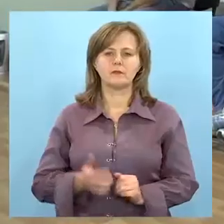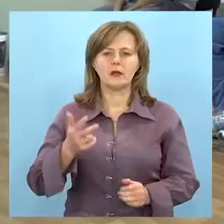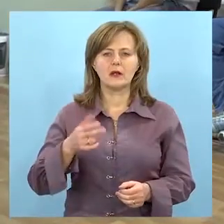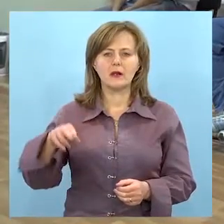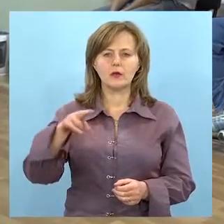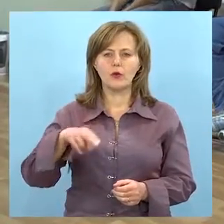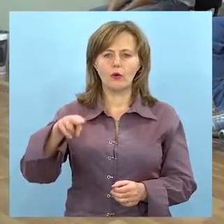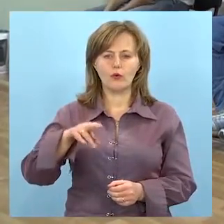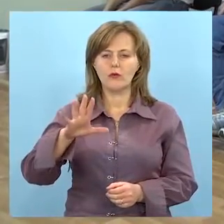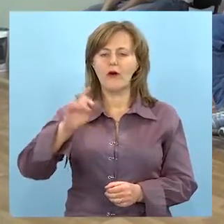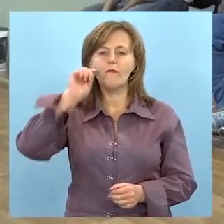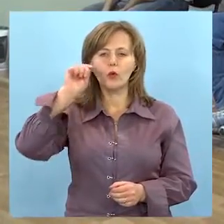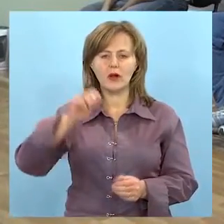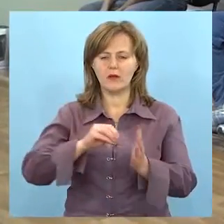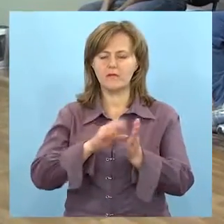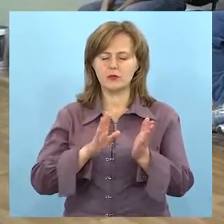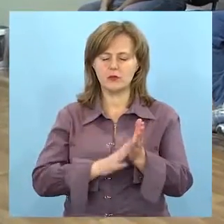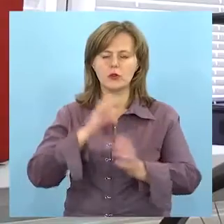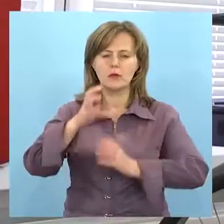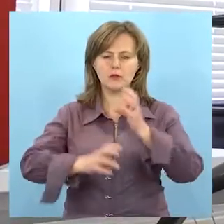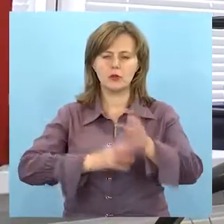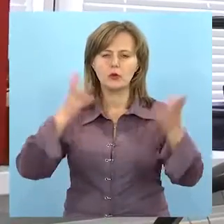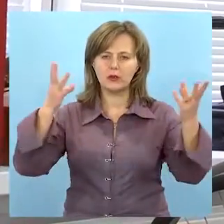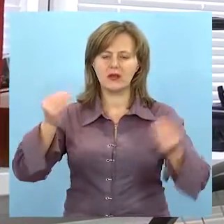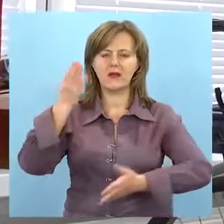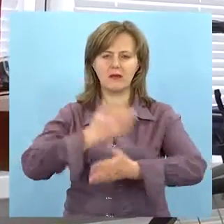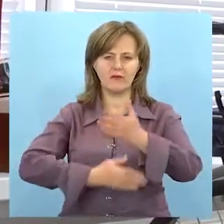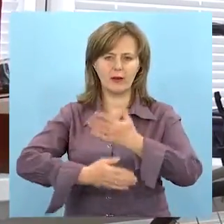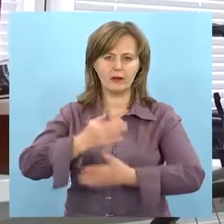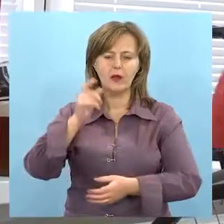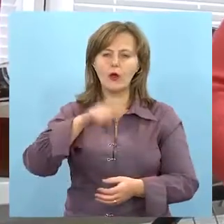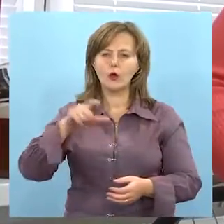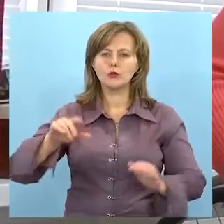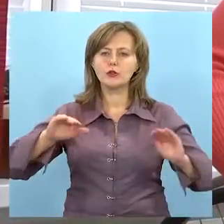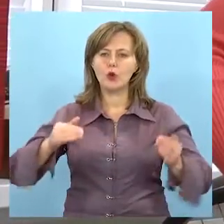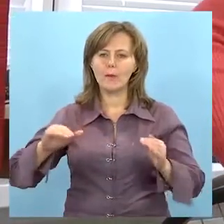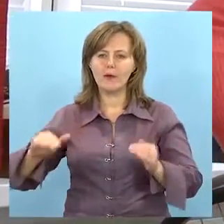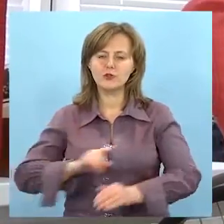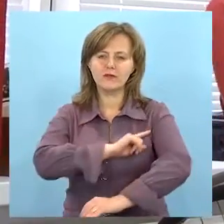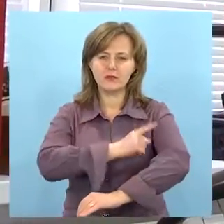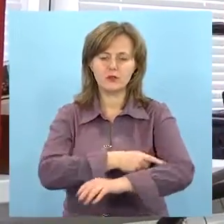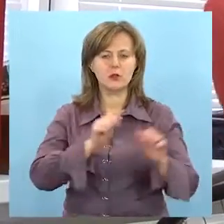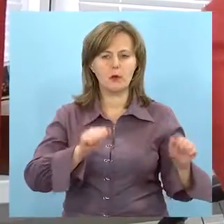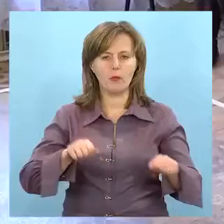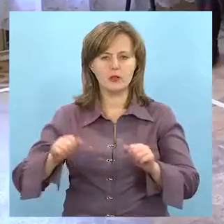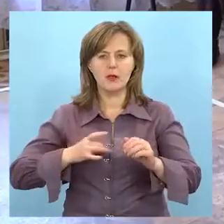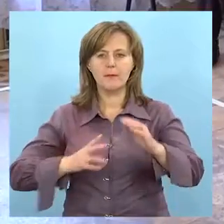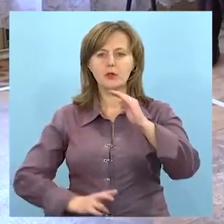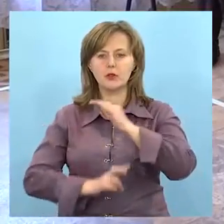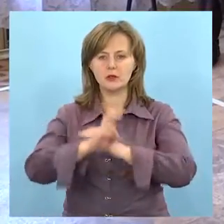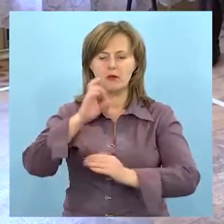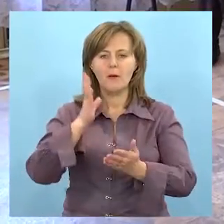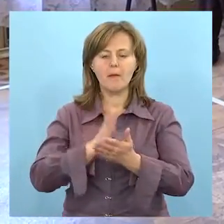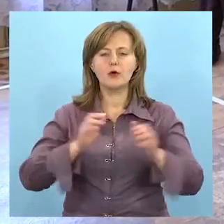3 грудня в Україні відзначається Міжнародний день інваліда. Люди з обмеженими фізичними можливостями Білої